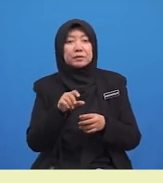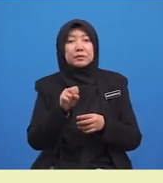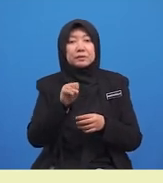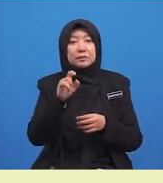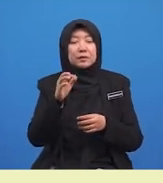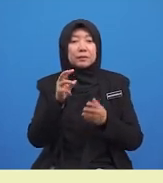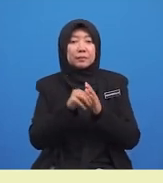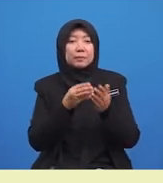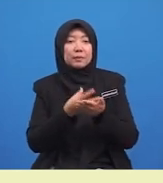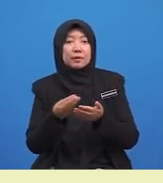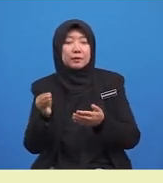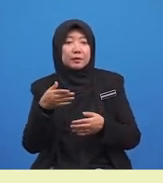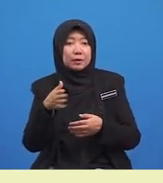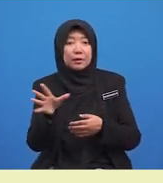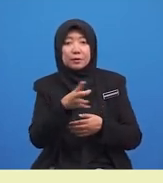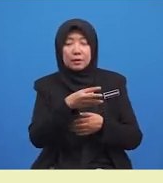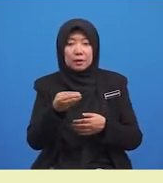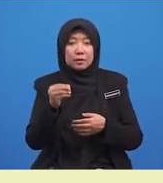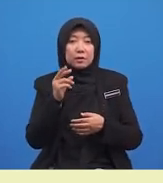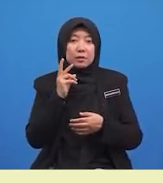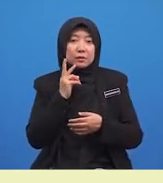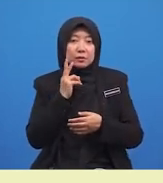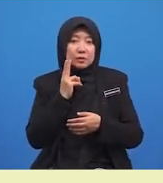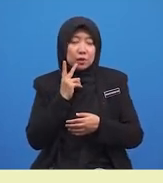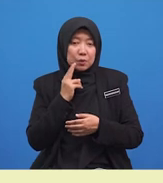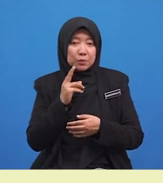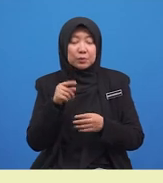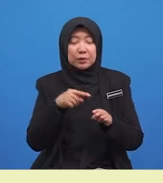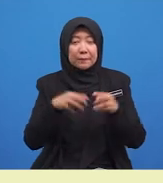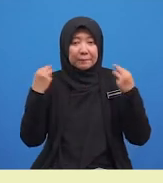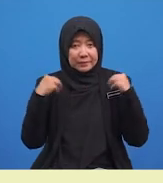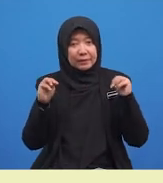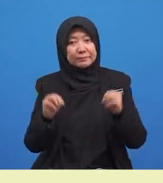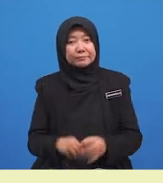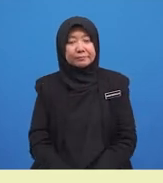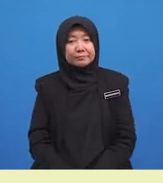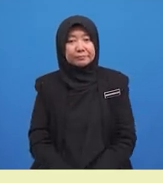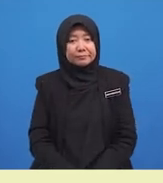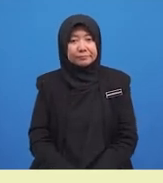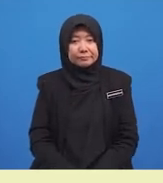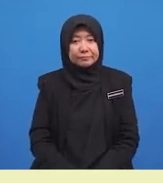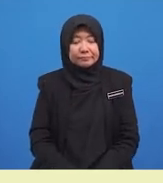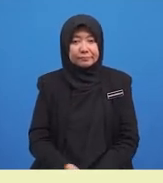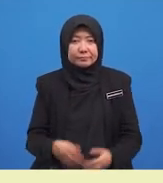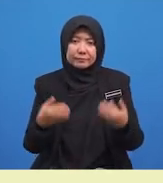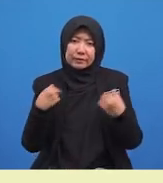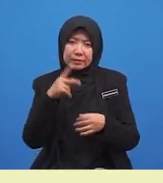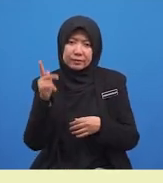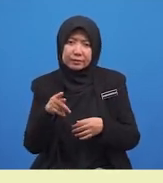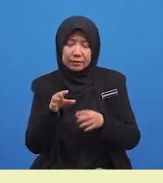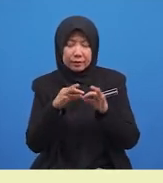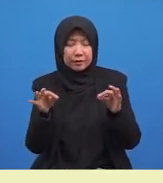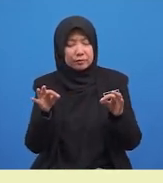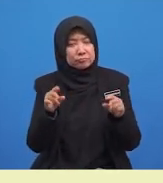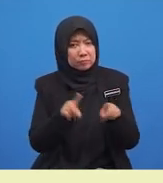membeli ikan dan sayur-sayuran di pasar. Adakah ayat kamu sama